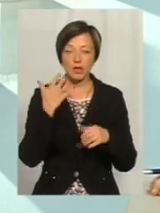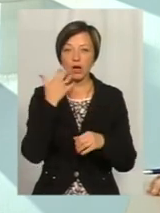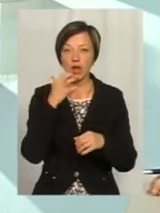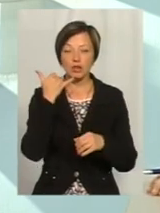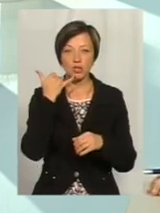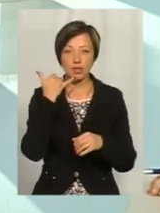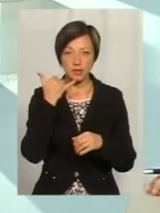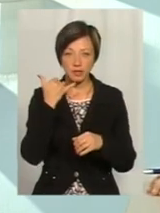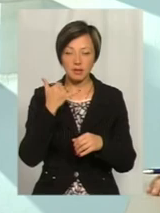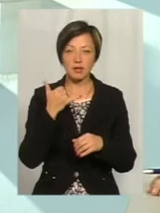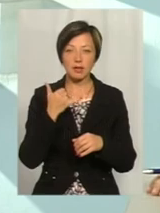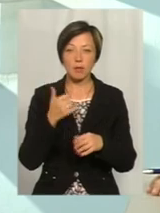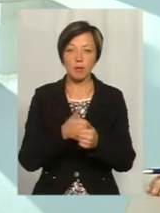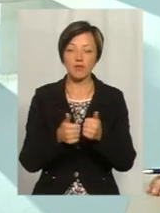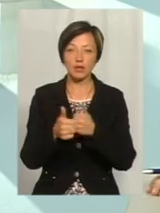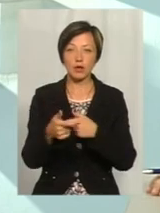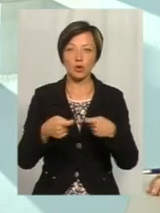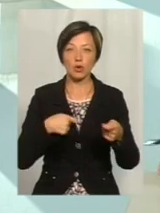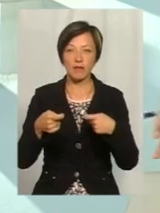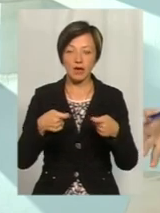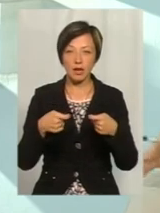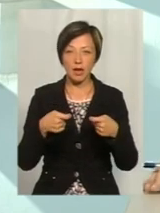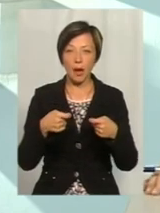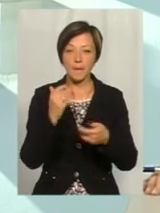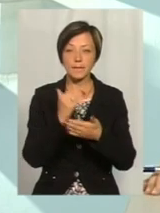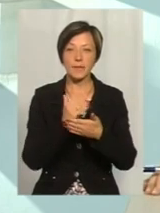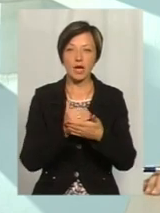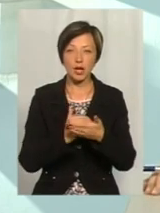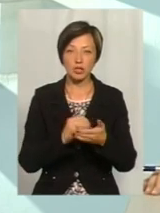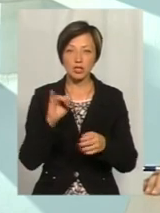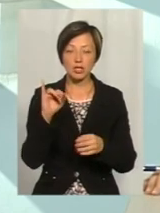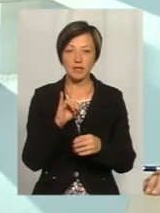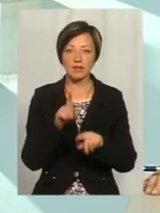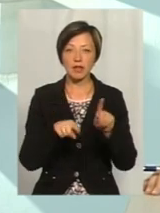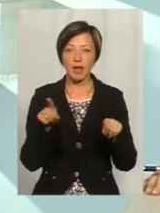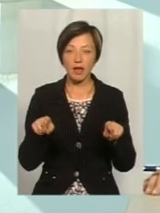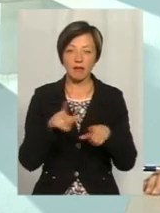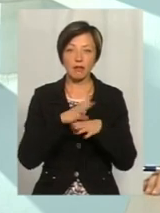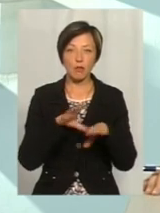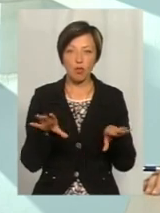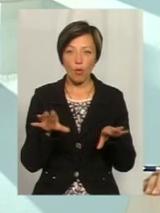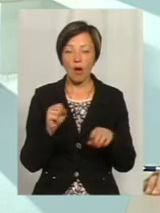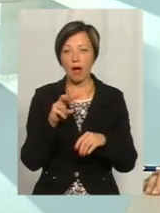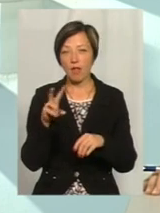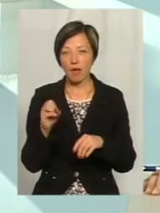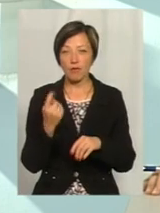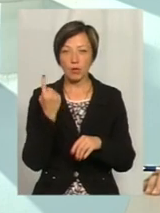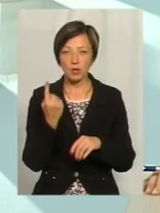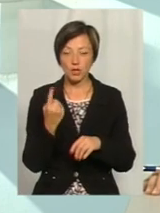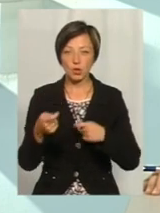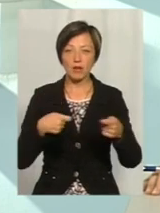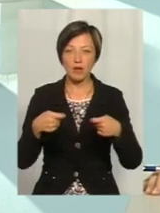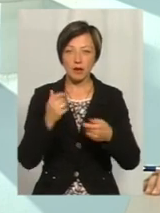лінії провідних торгівельних мереж, і в деяких не було, але в одній